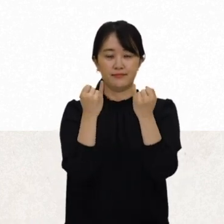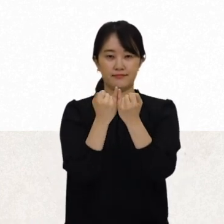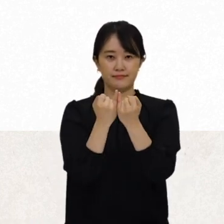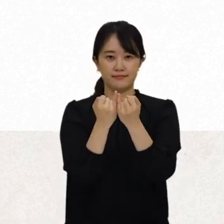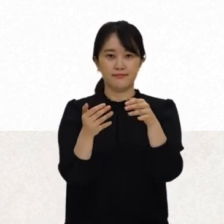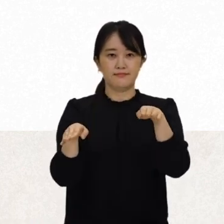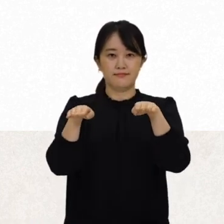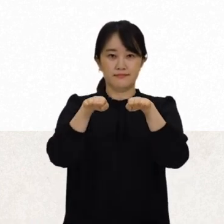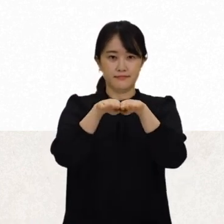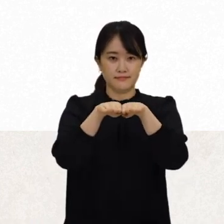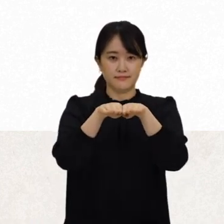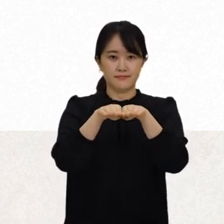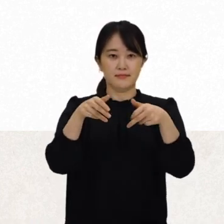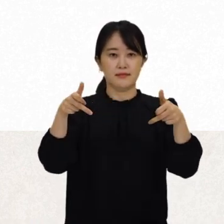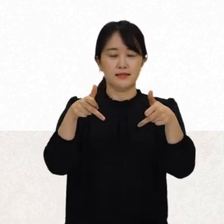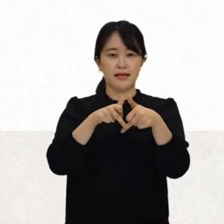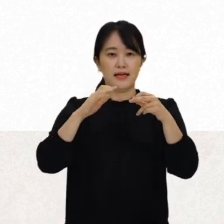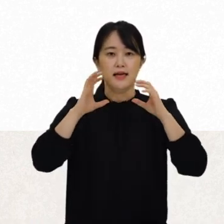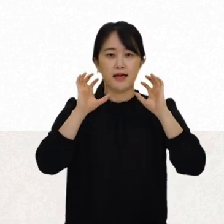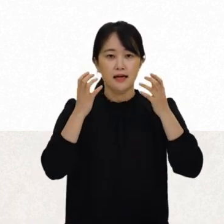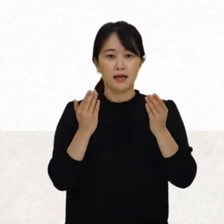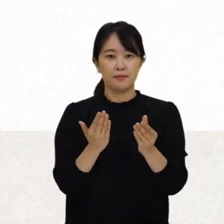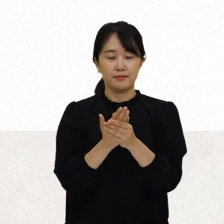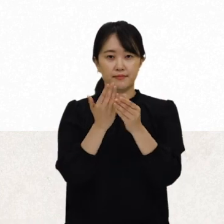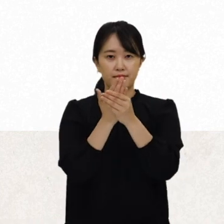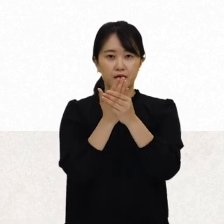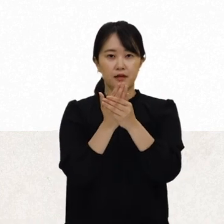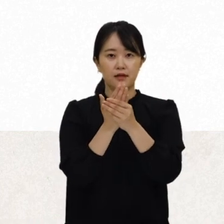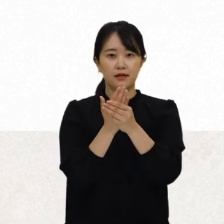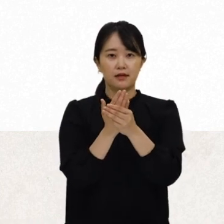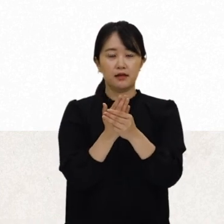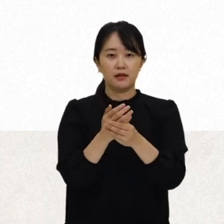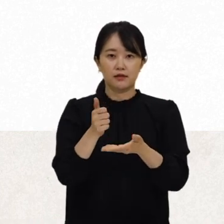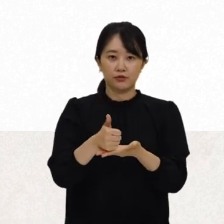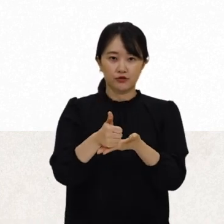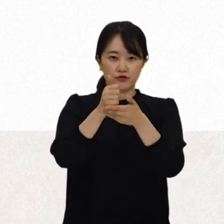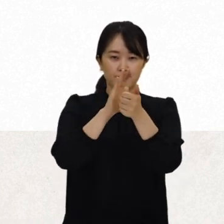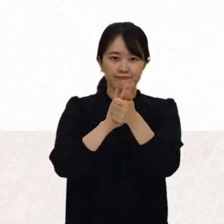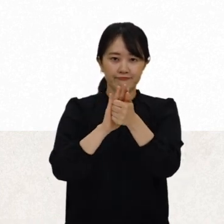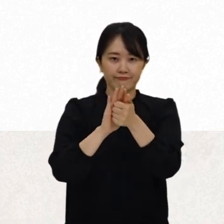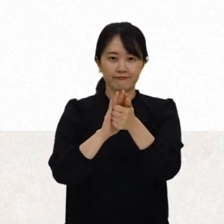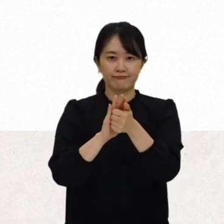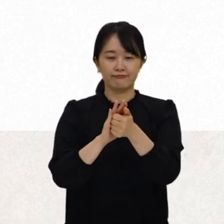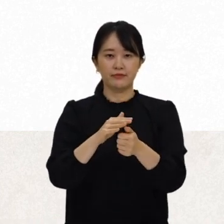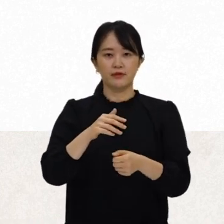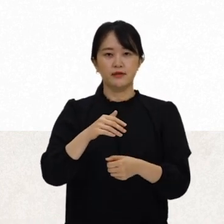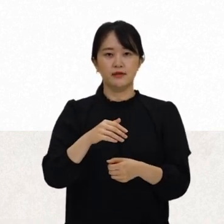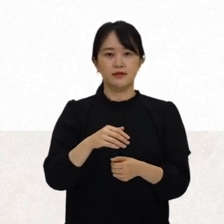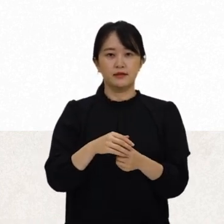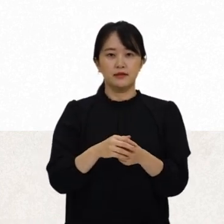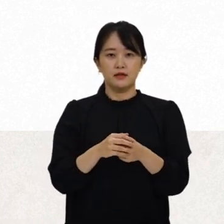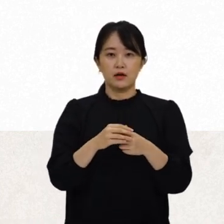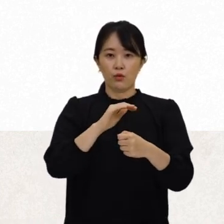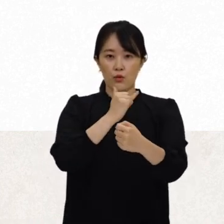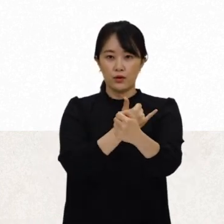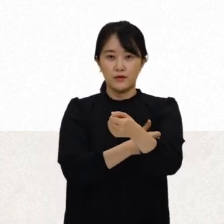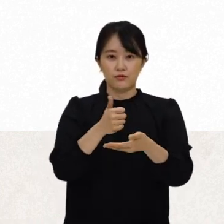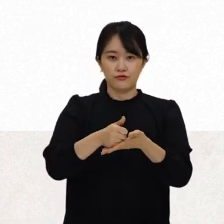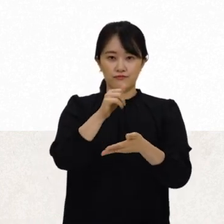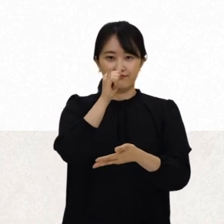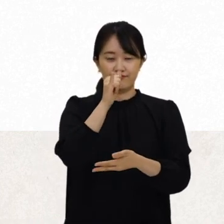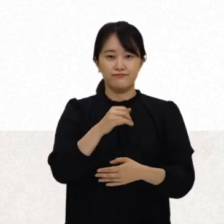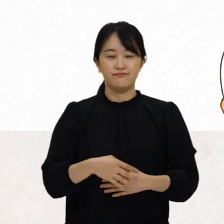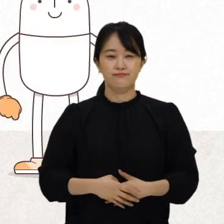여성의 평등, 장애아동의 발전적인 역량의 존중과 정체성 유지에 대한 권리의 존중이 있어요.